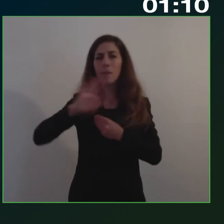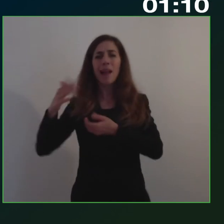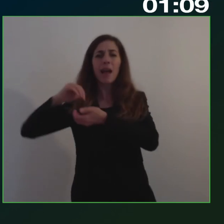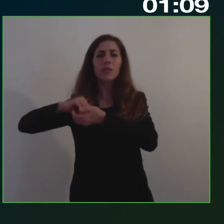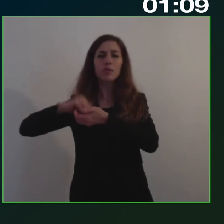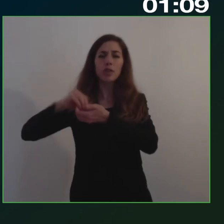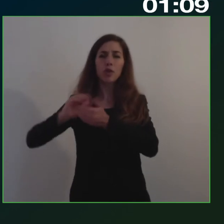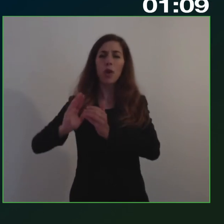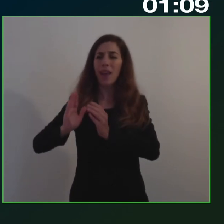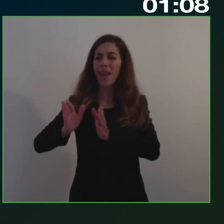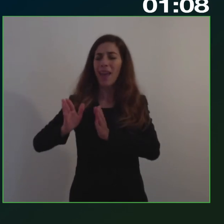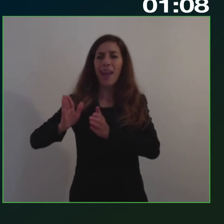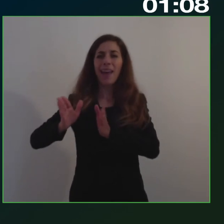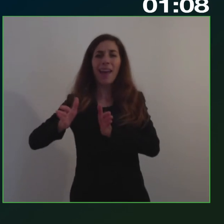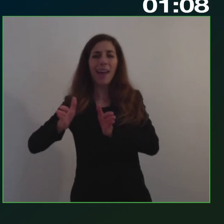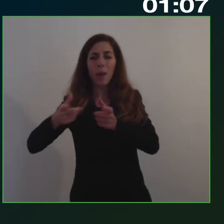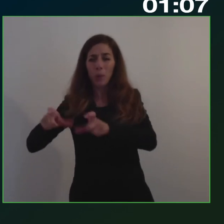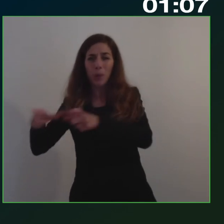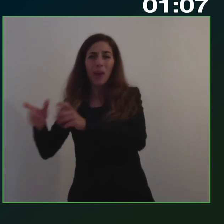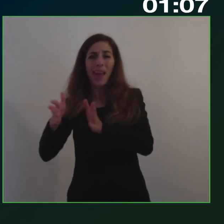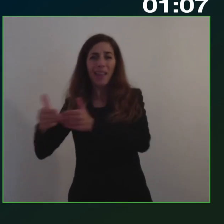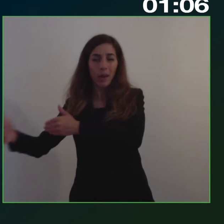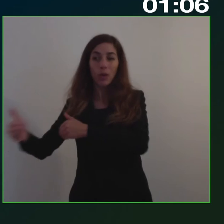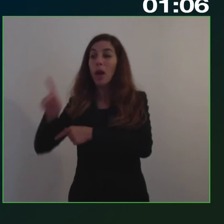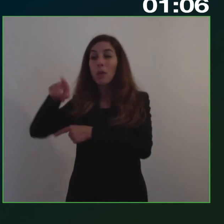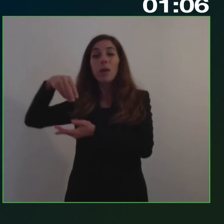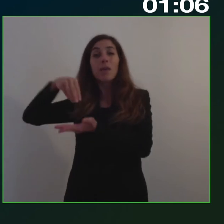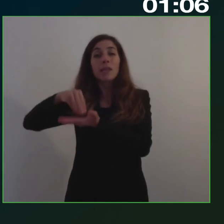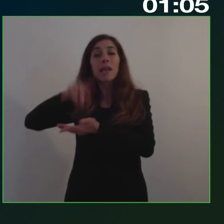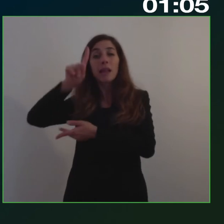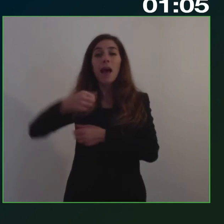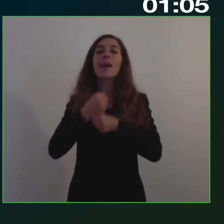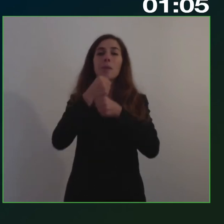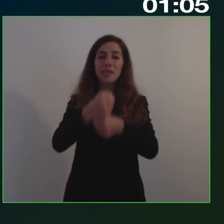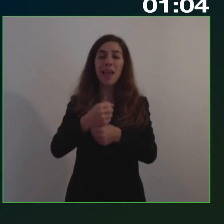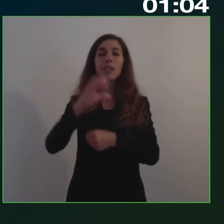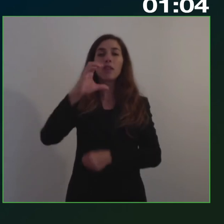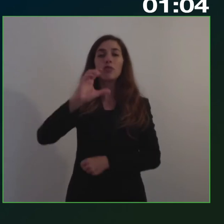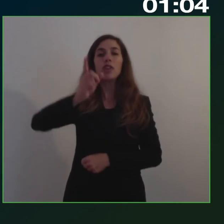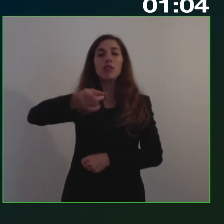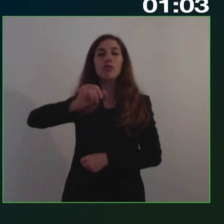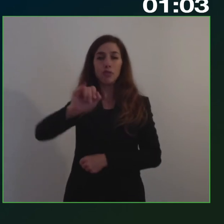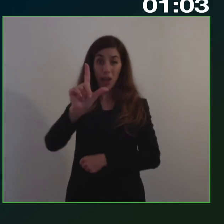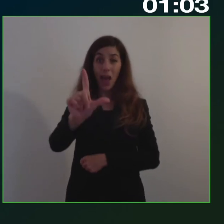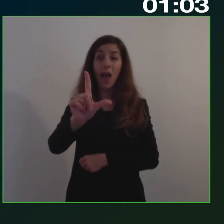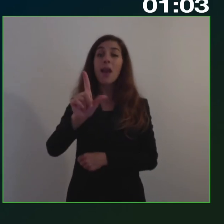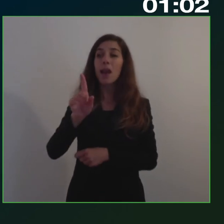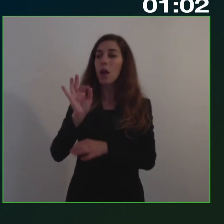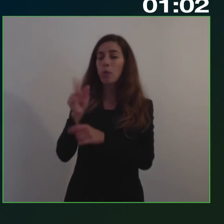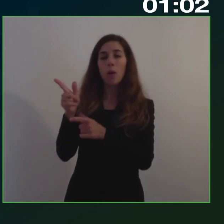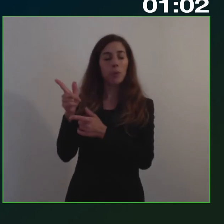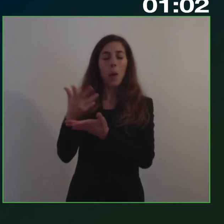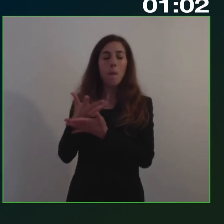vedo anche Giuseppe Massa, rappresentante della CGE, una delle maggiori organizzazioni